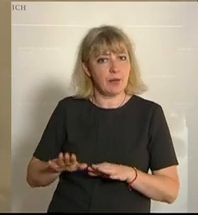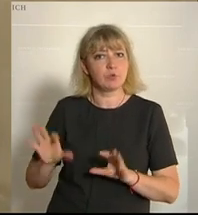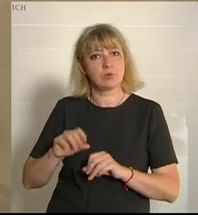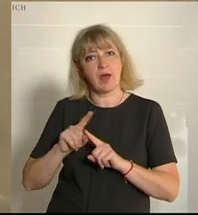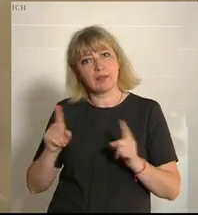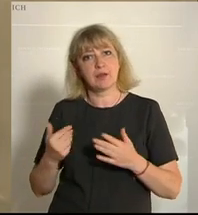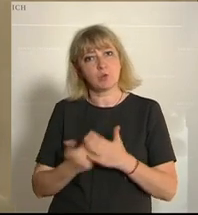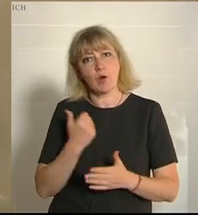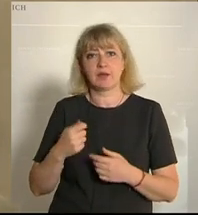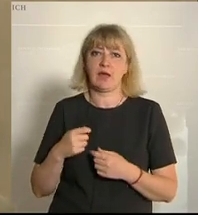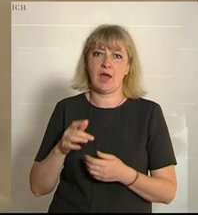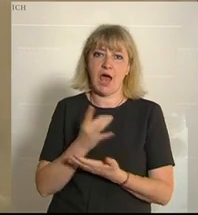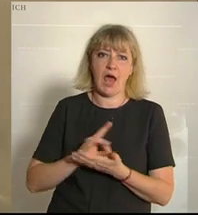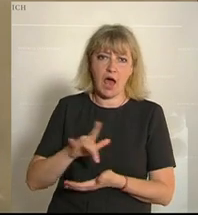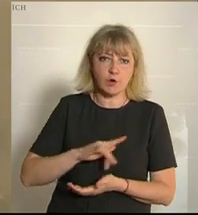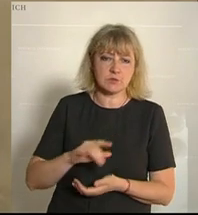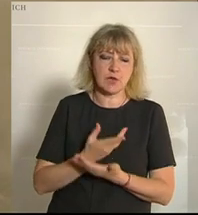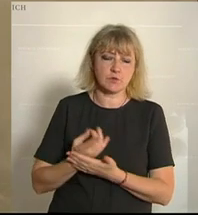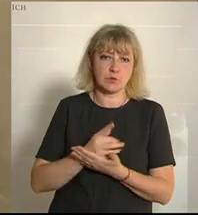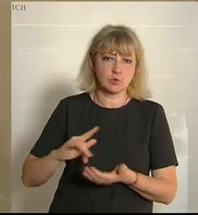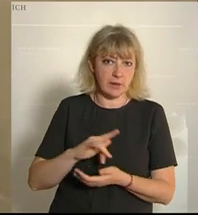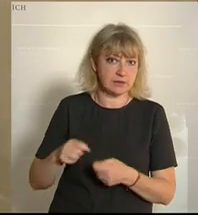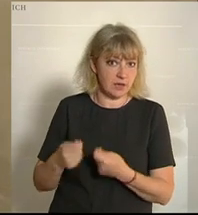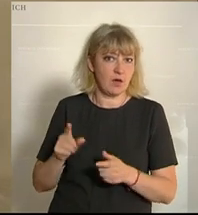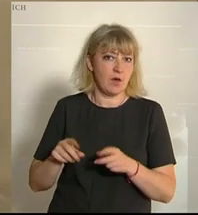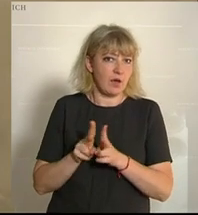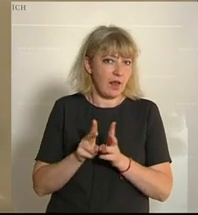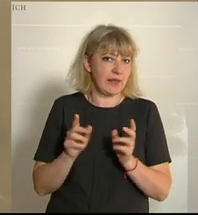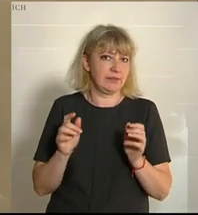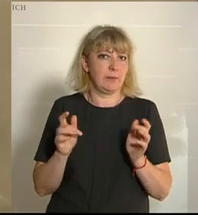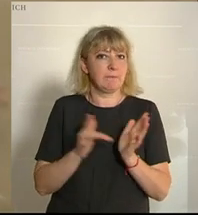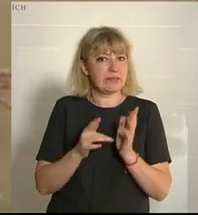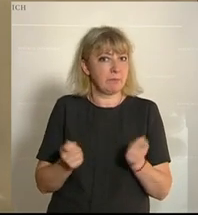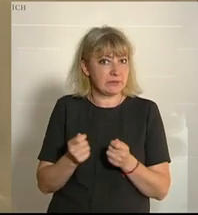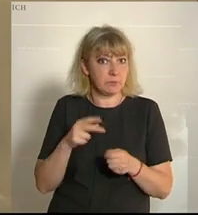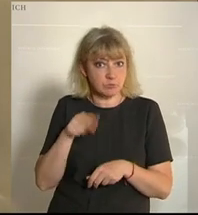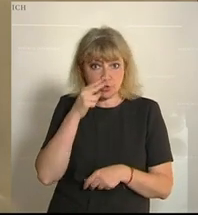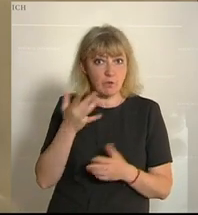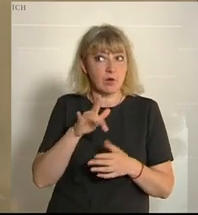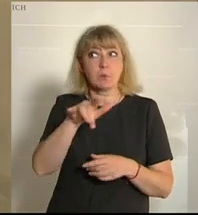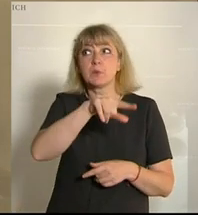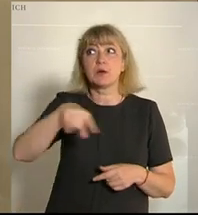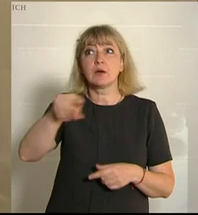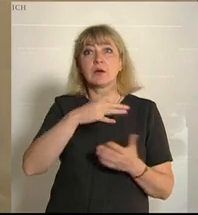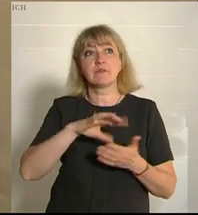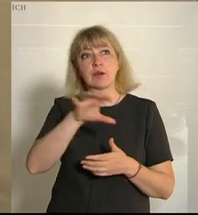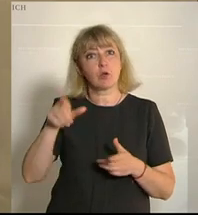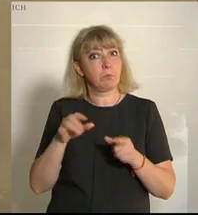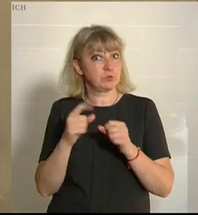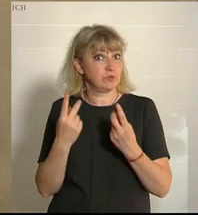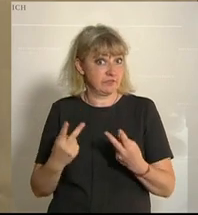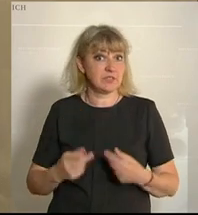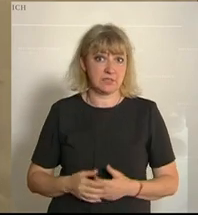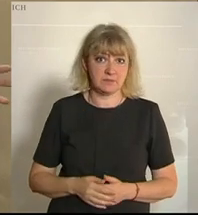Ausbildungsplätze verfügbar werden. Dabei werden wir auch besonders auf Klein- und Mittelbetriebe schauen, denn in den Regionen haben wir einen besonderen Stellenwert.